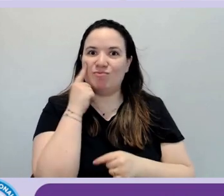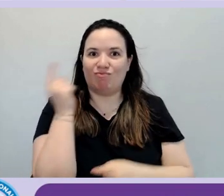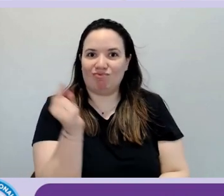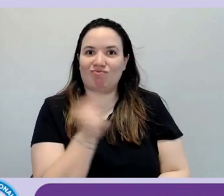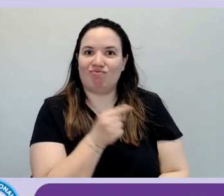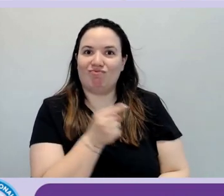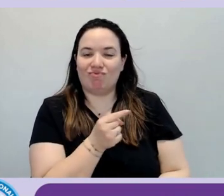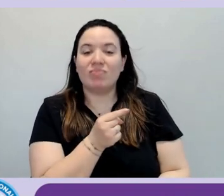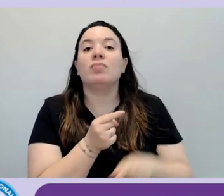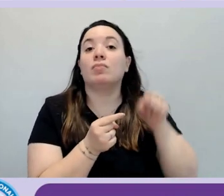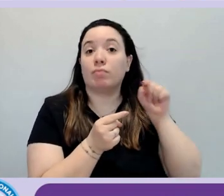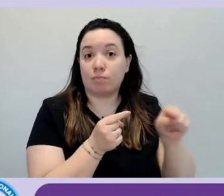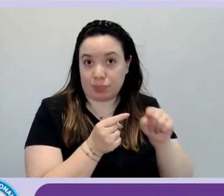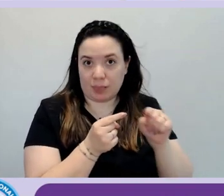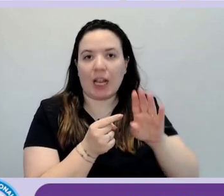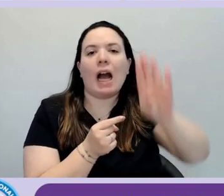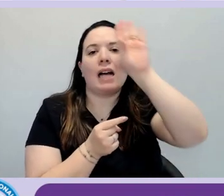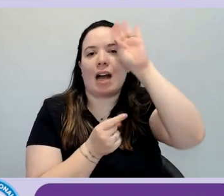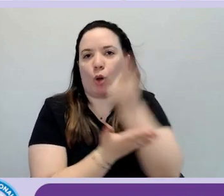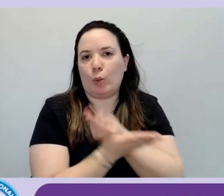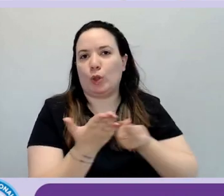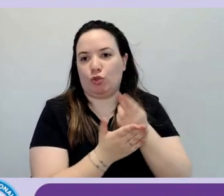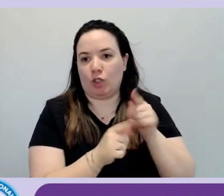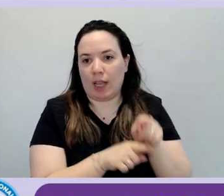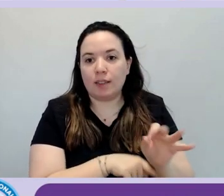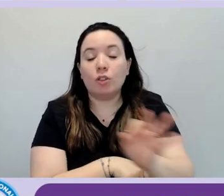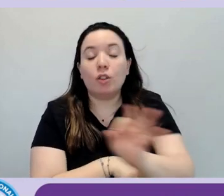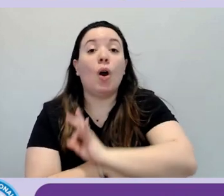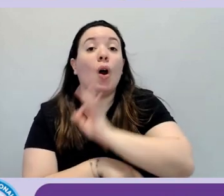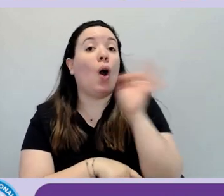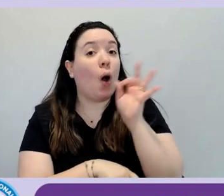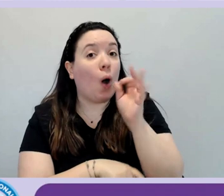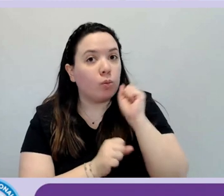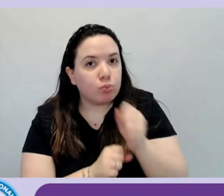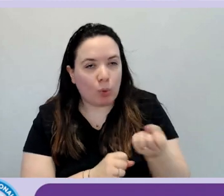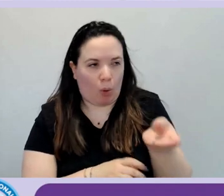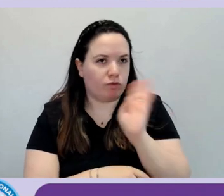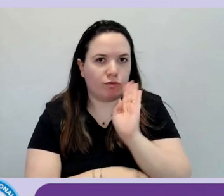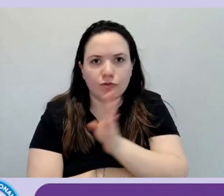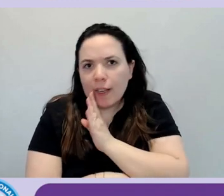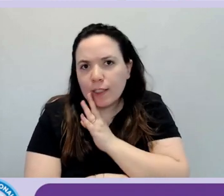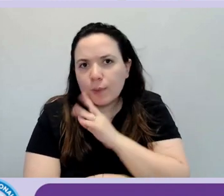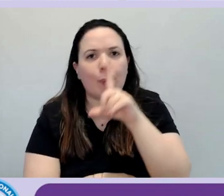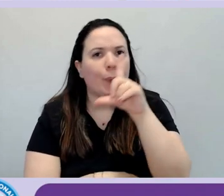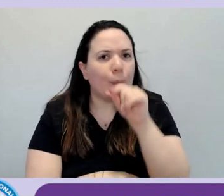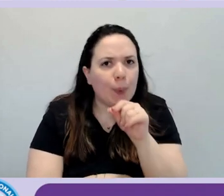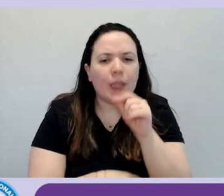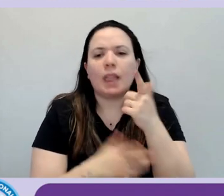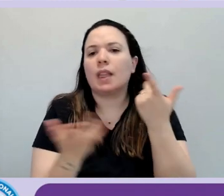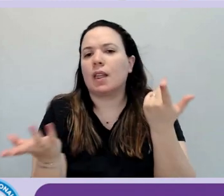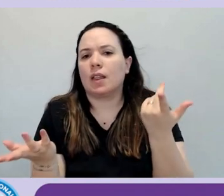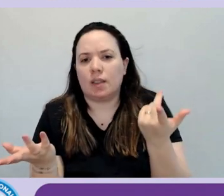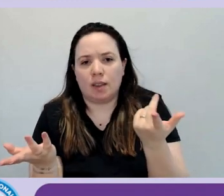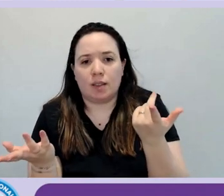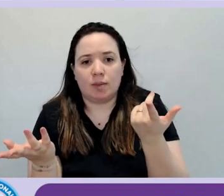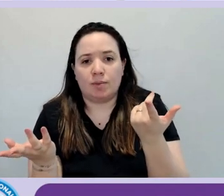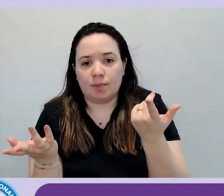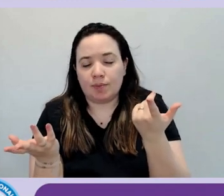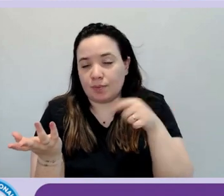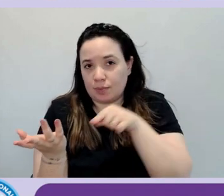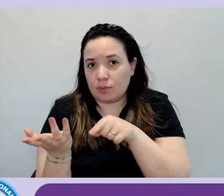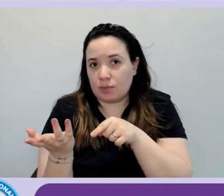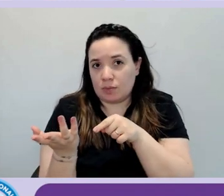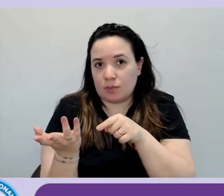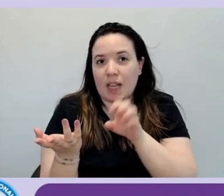oppure ci trovate in Twitter, ci trovate su Facebook, direttamente in questo caso coi canali di